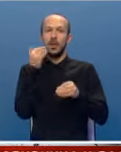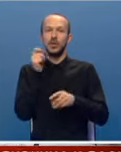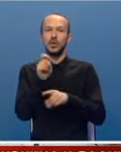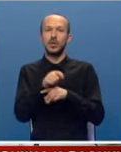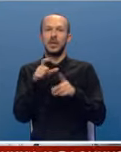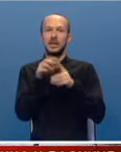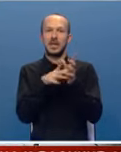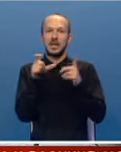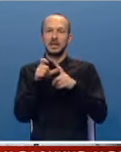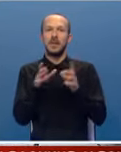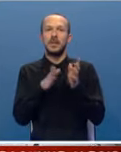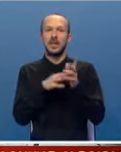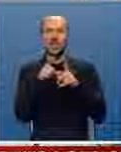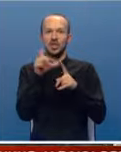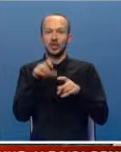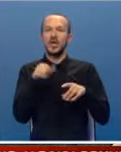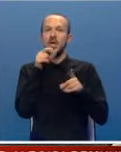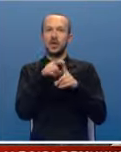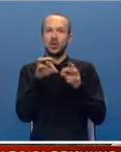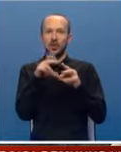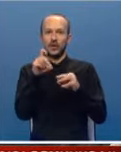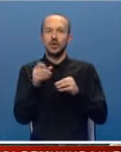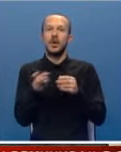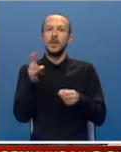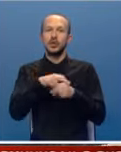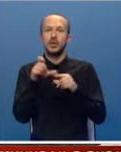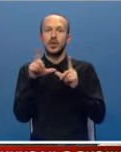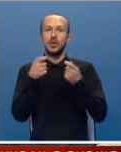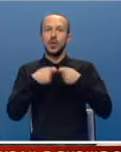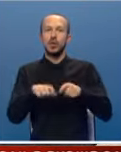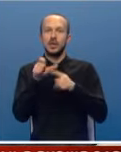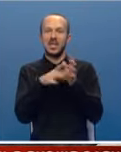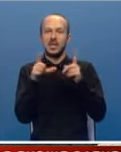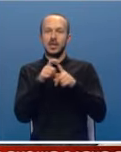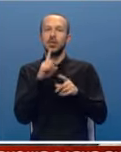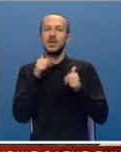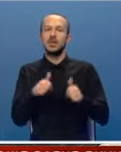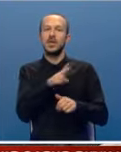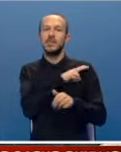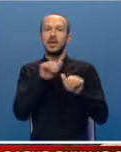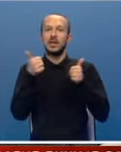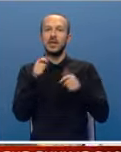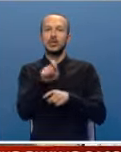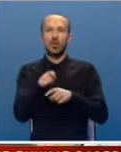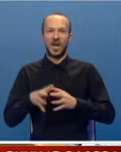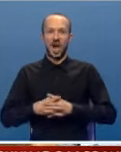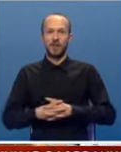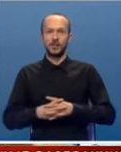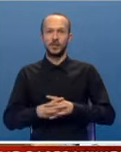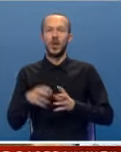odbornici DNS-a, Mladen Radišić i Dragan Romčević, pristupili su klubu SNSD-a koji sada ima 11 odbornika.